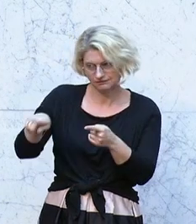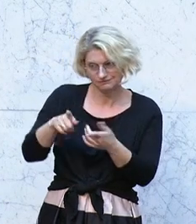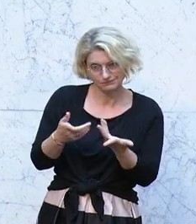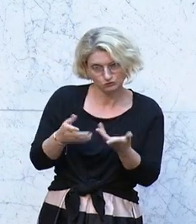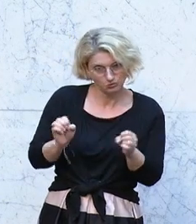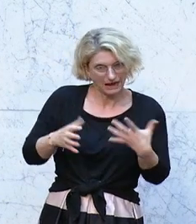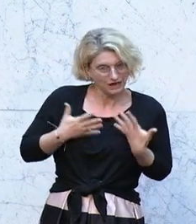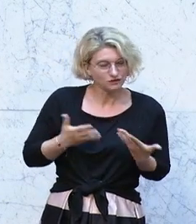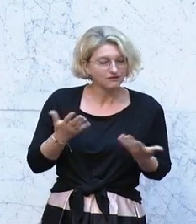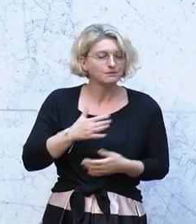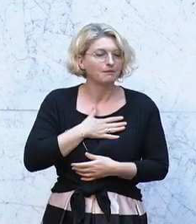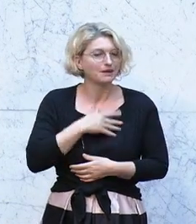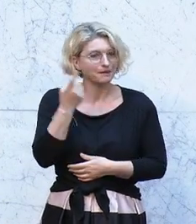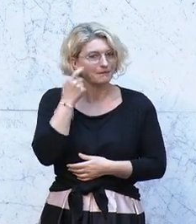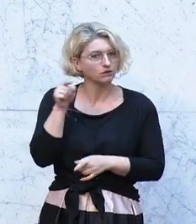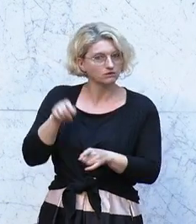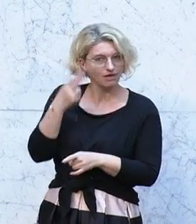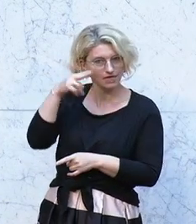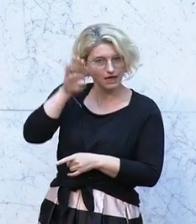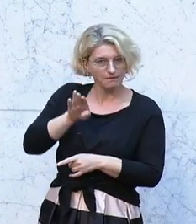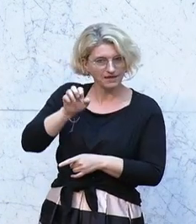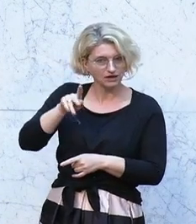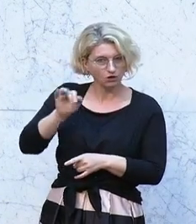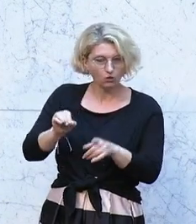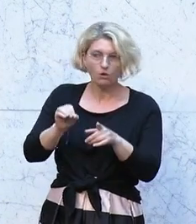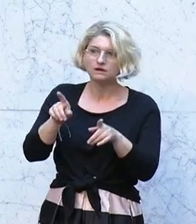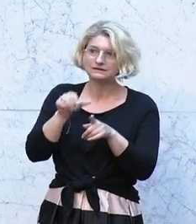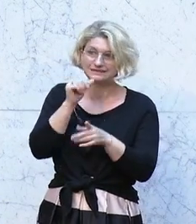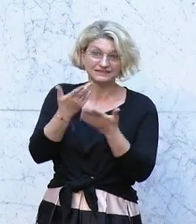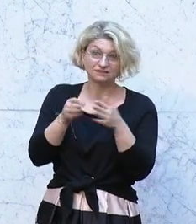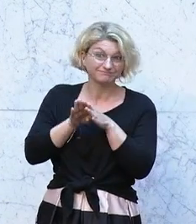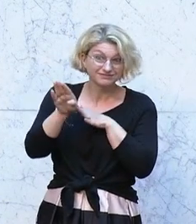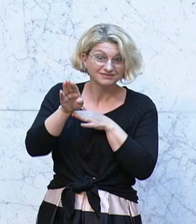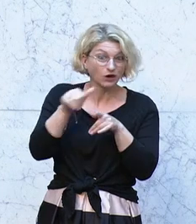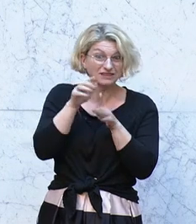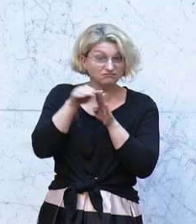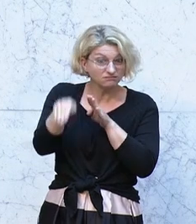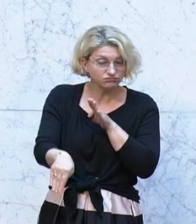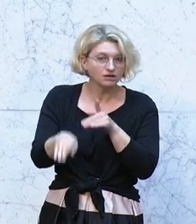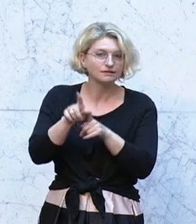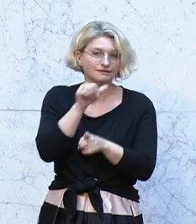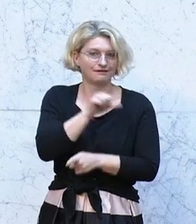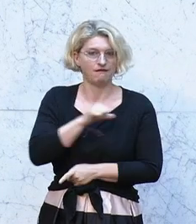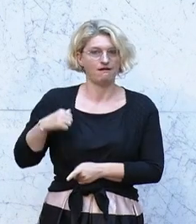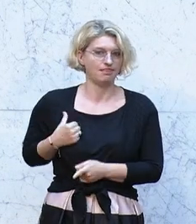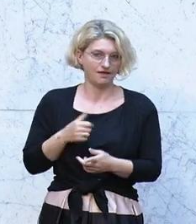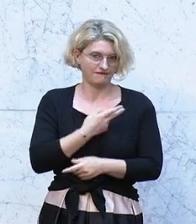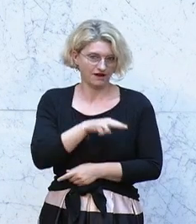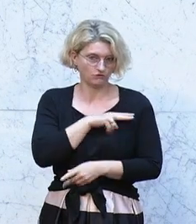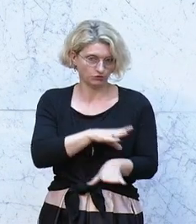meiner Meinung nach René Benko weder für seinen Aufstieg noch für seinen Niedergang alleine verantwortlich ist.